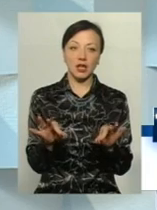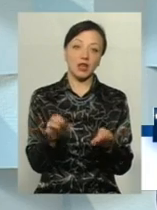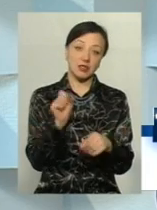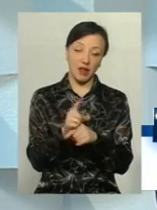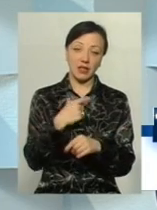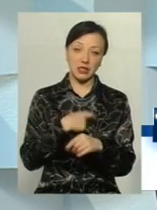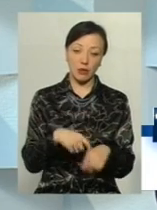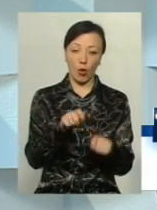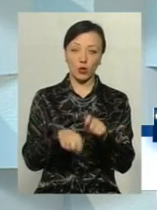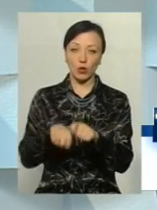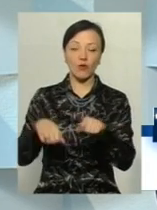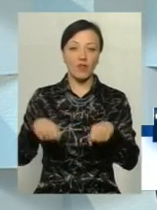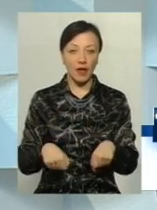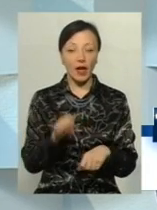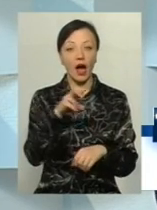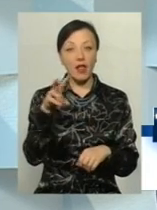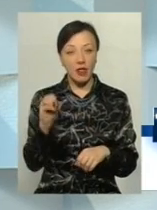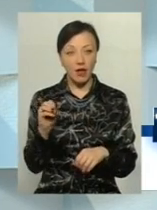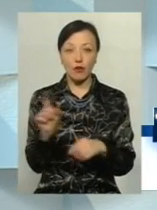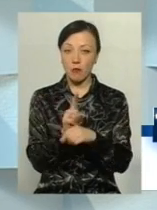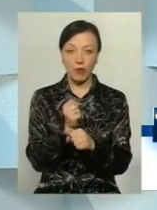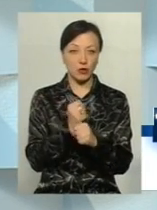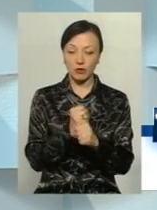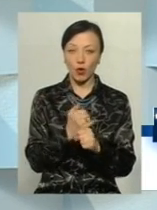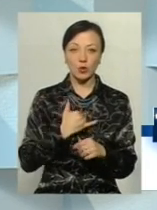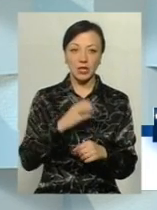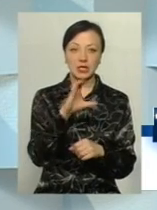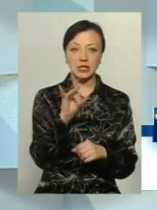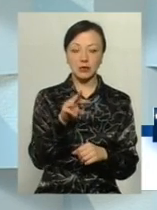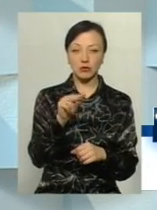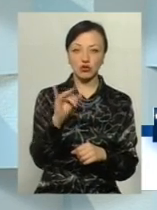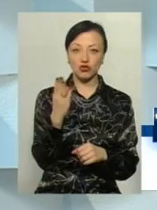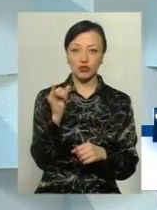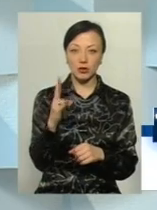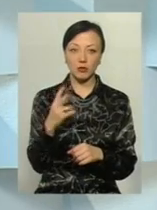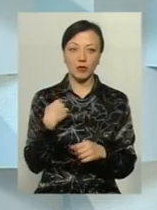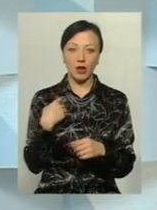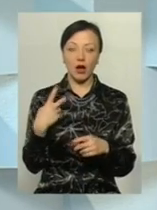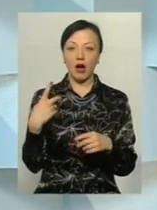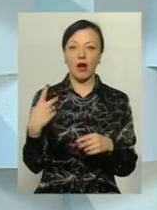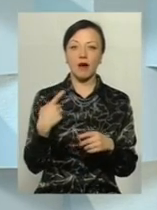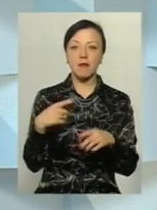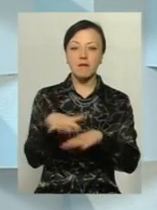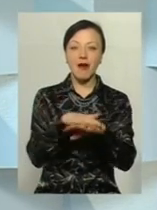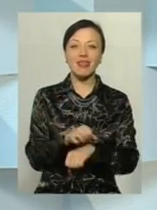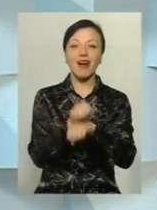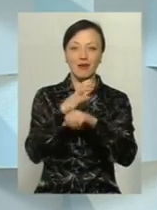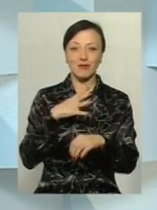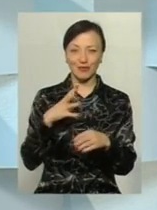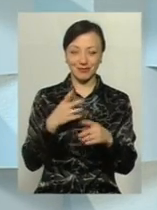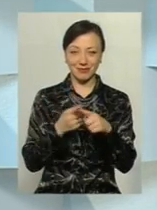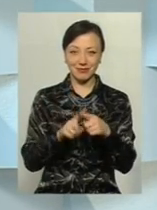функцією контролю влади. Разом з тим ми нормально працювали. Ви знаєте, в нас з Семчишинем, оскільки ми були одного духу і вийшли з Майданів, в